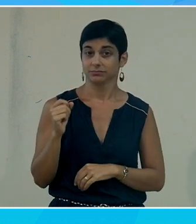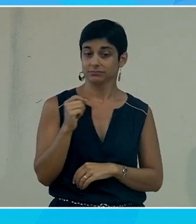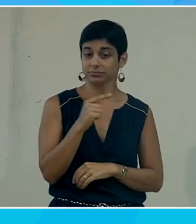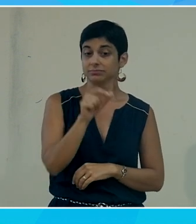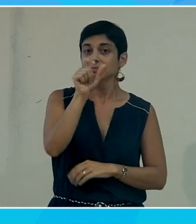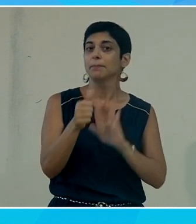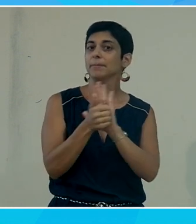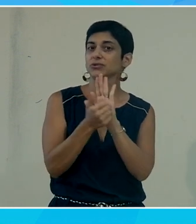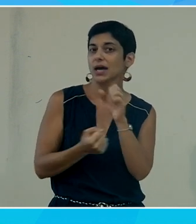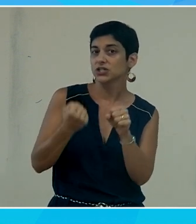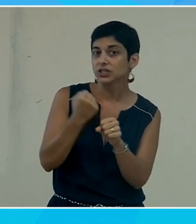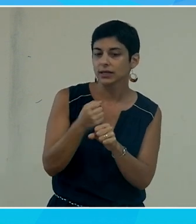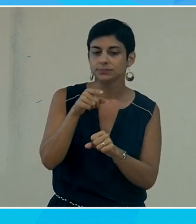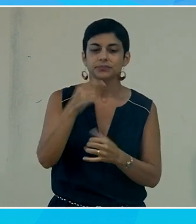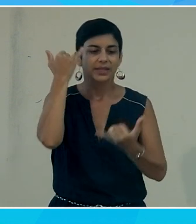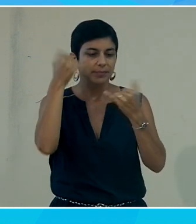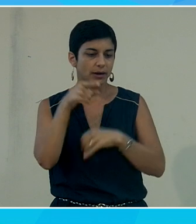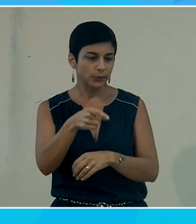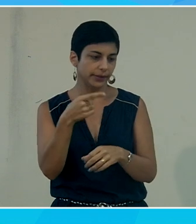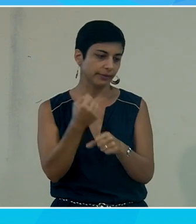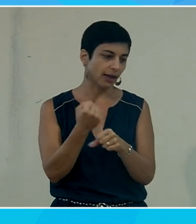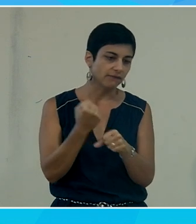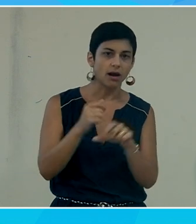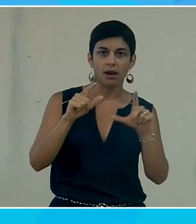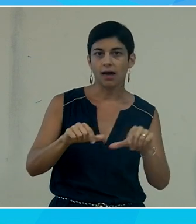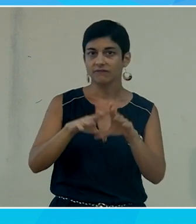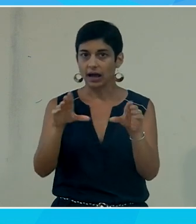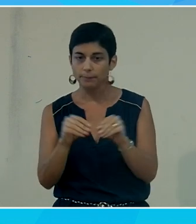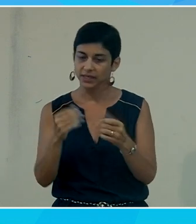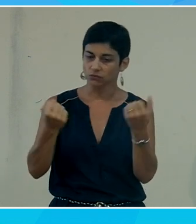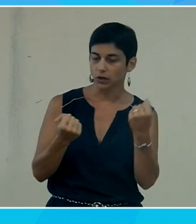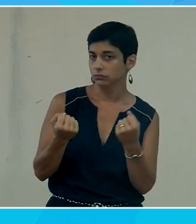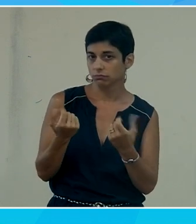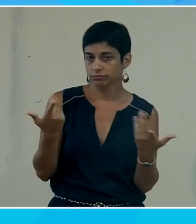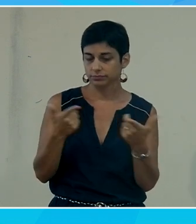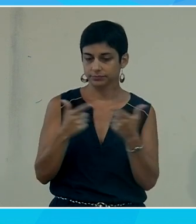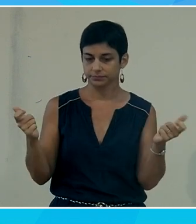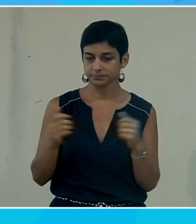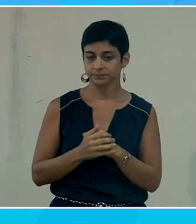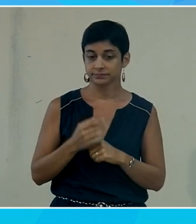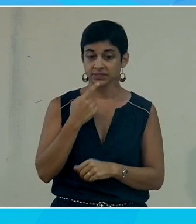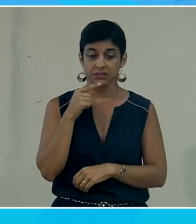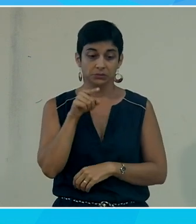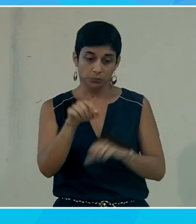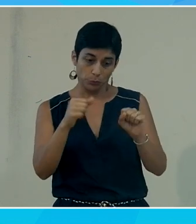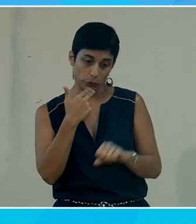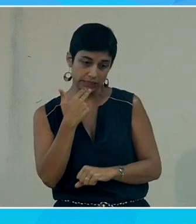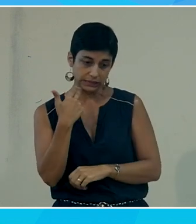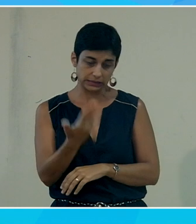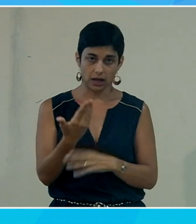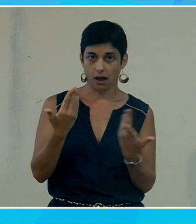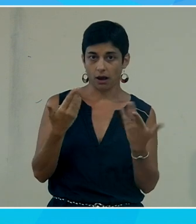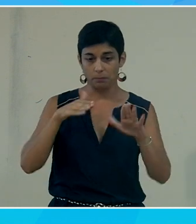imagine qu'il a une famille un travail une maison des voitures et puis quelque part on se dit est-ce qu'il pourrait utiliser ça comme ci comme ça etc